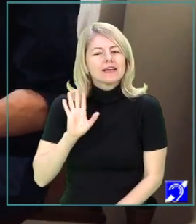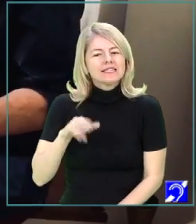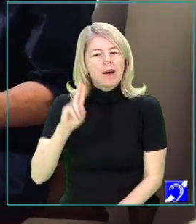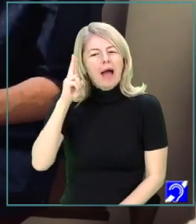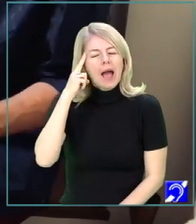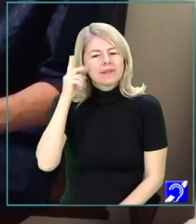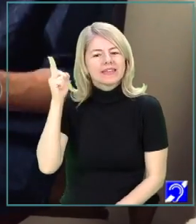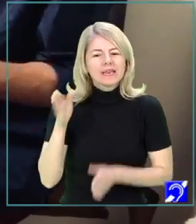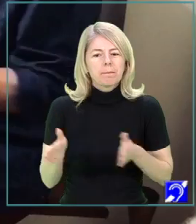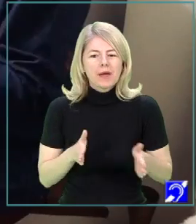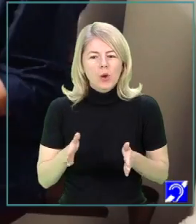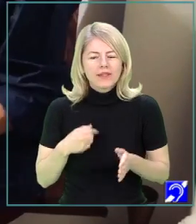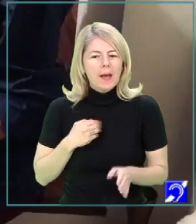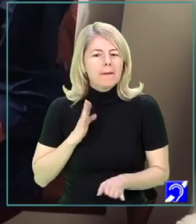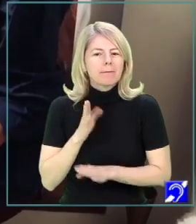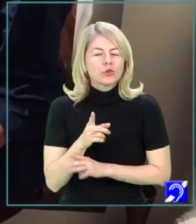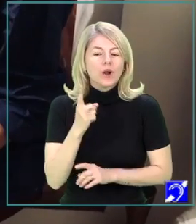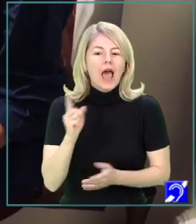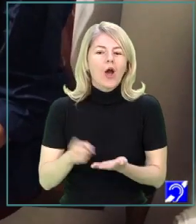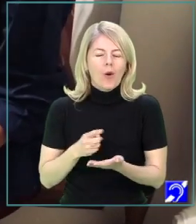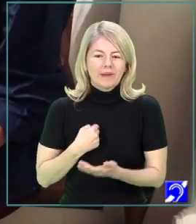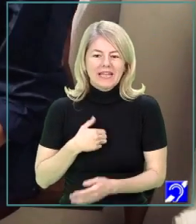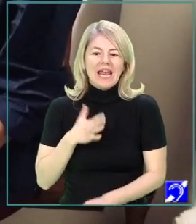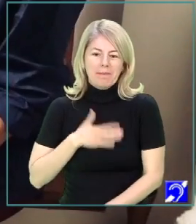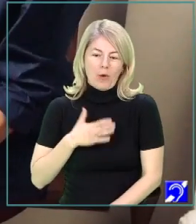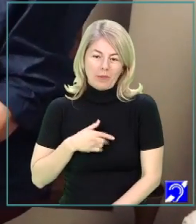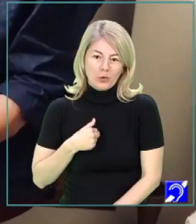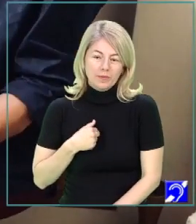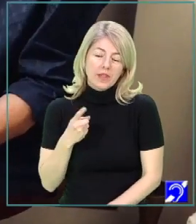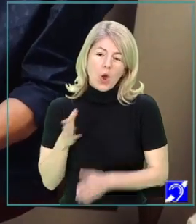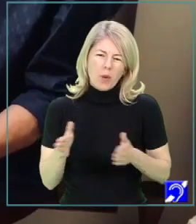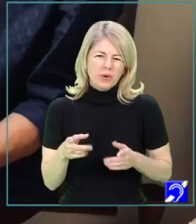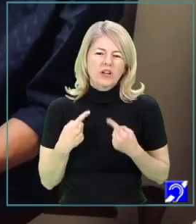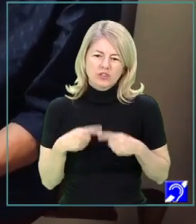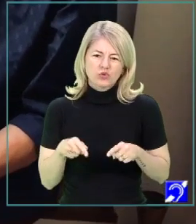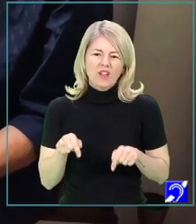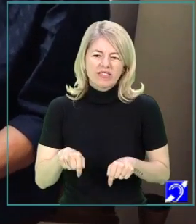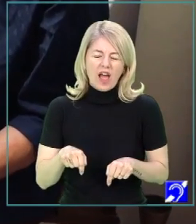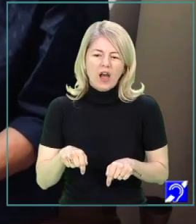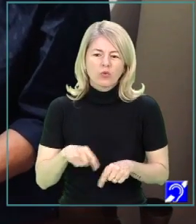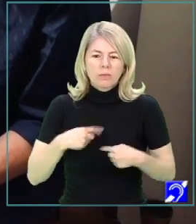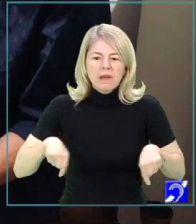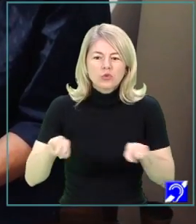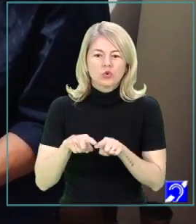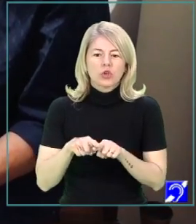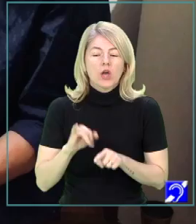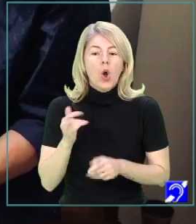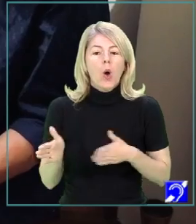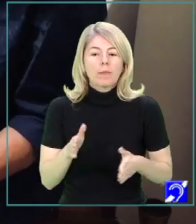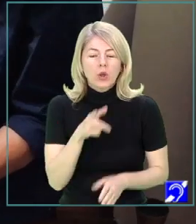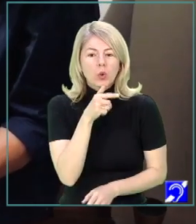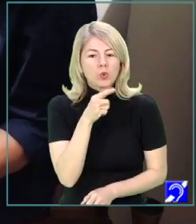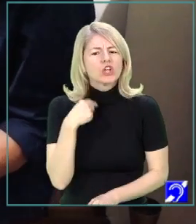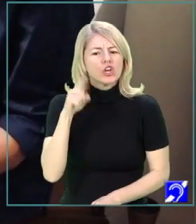amintiri din acea perioadă, mă duc în primul rând în această zonă. E o perioadă ciudată cea pe care o traversăm, o perioadă în care